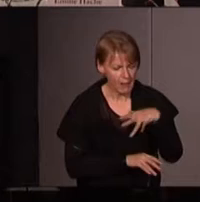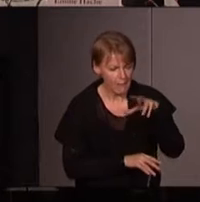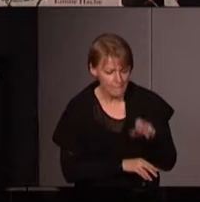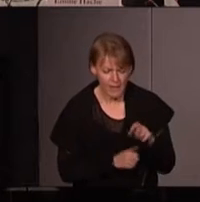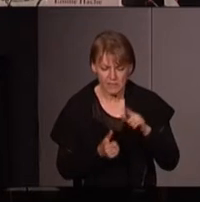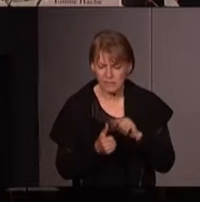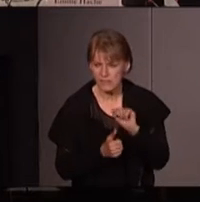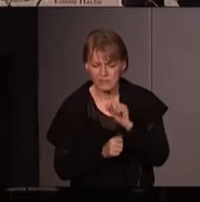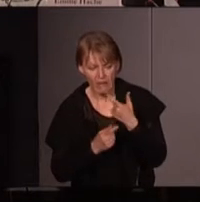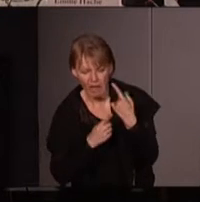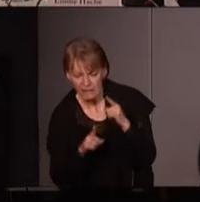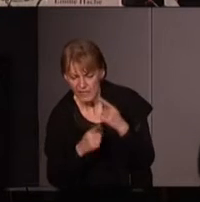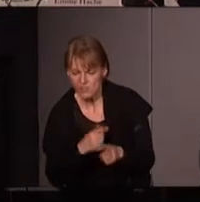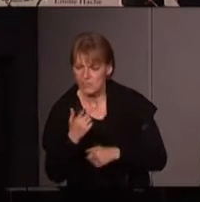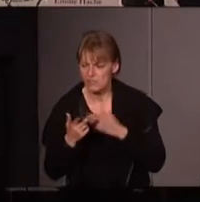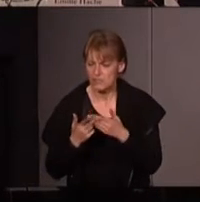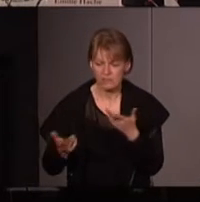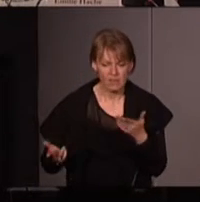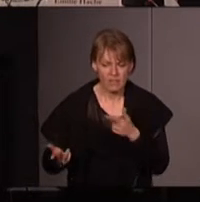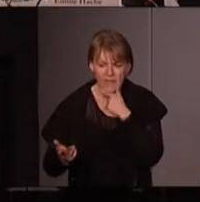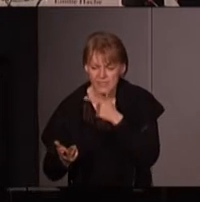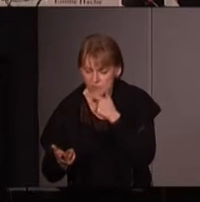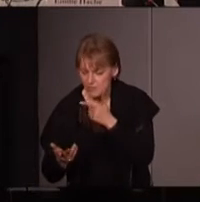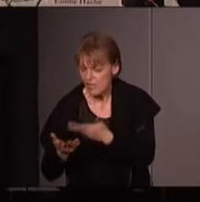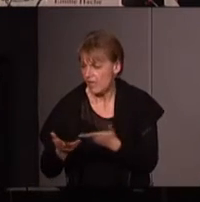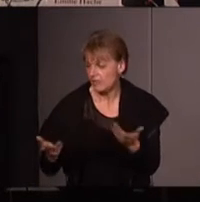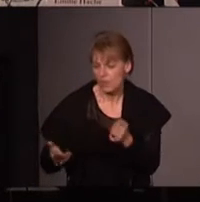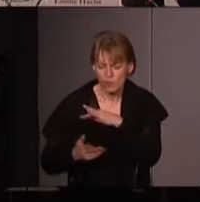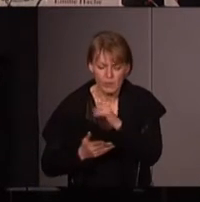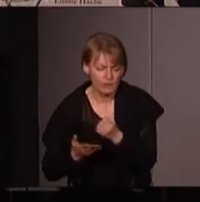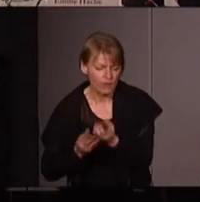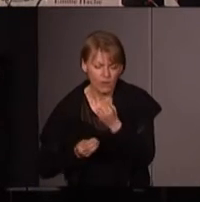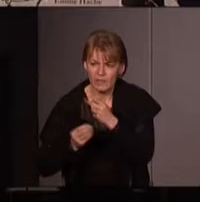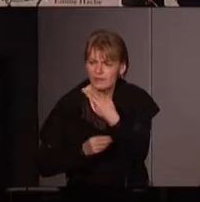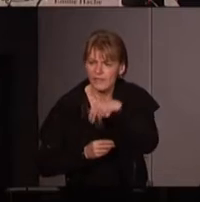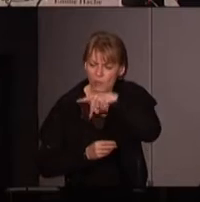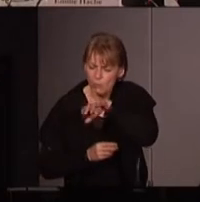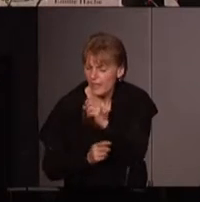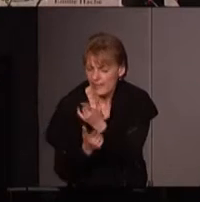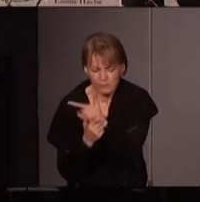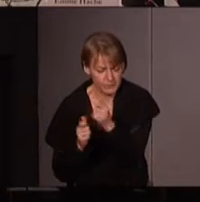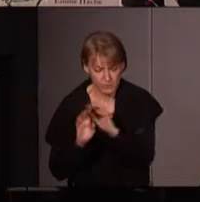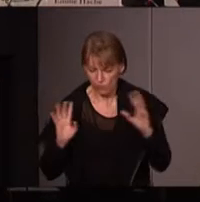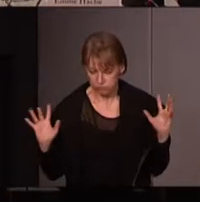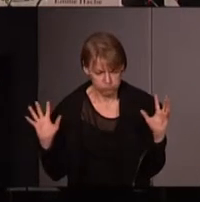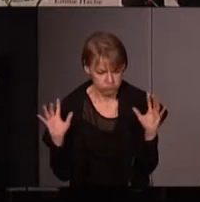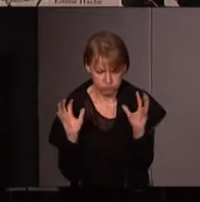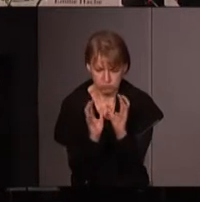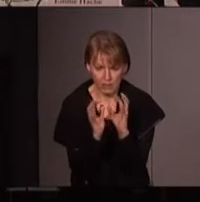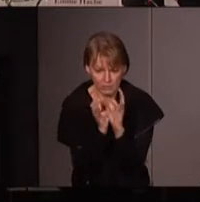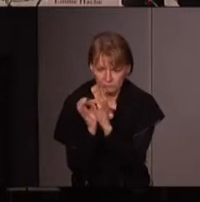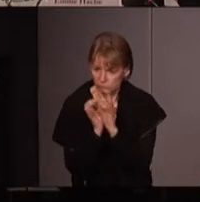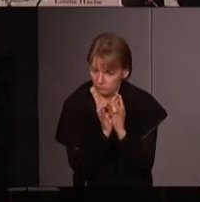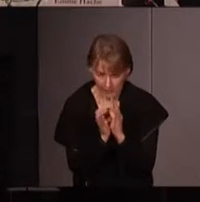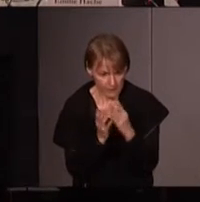radicals je ne sais quoi des lesbiennes des quakers des néo païennes c'est incroyable ce qu'elles réussissent à faire